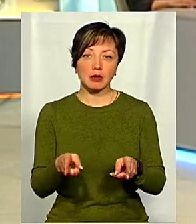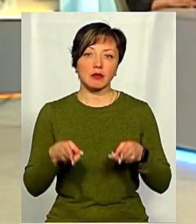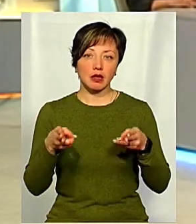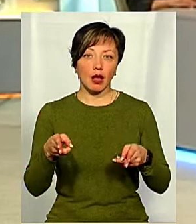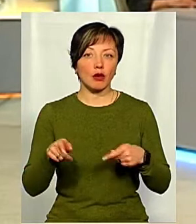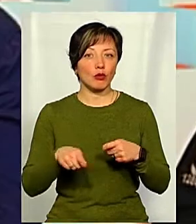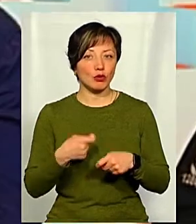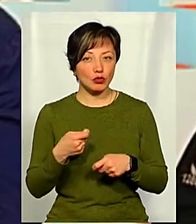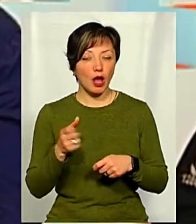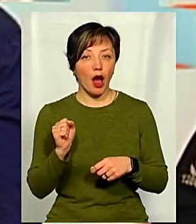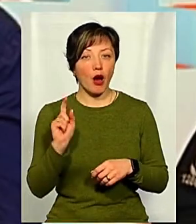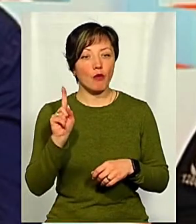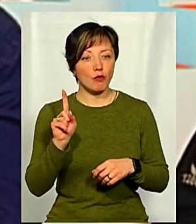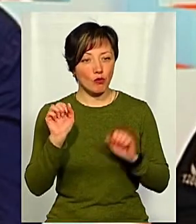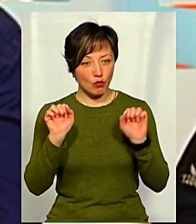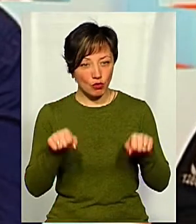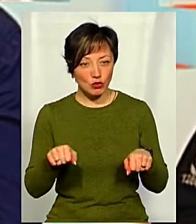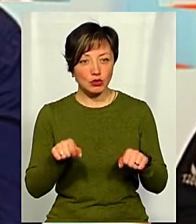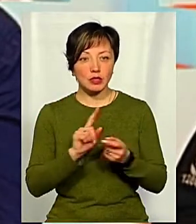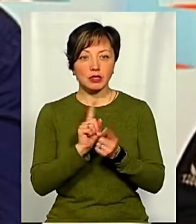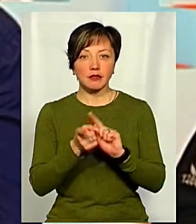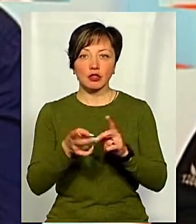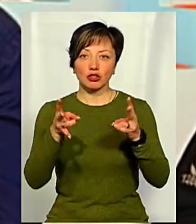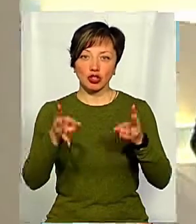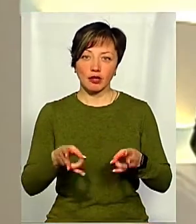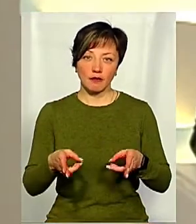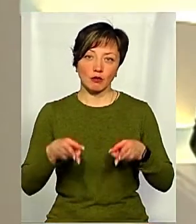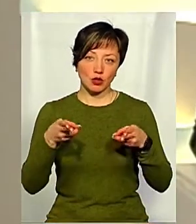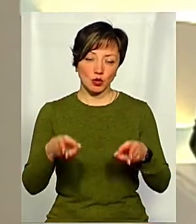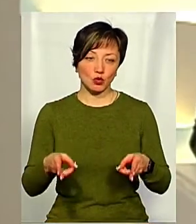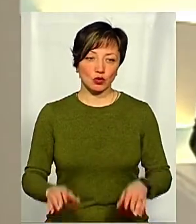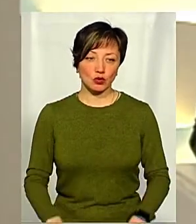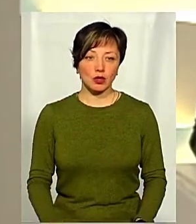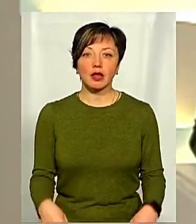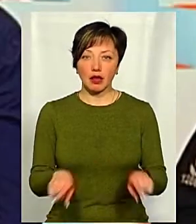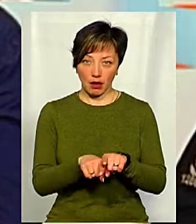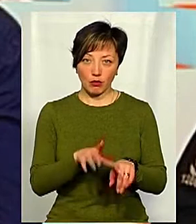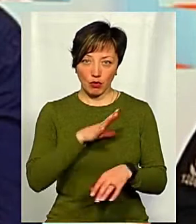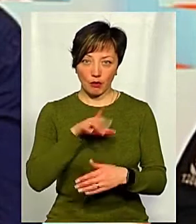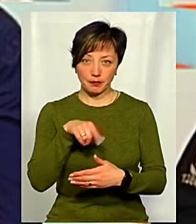кримінальних порушень, а можуть і ставати жертвами злочинів. Таке було?